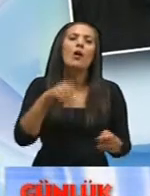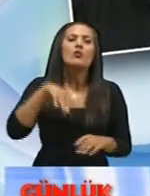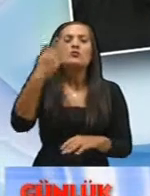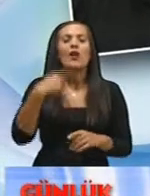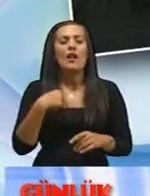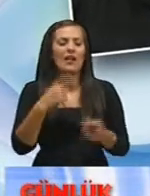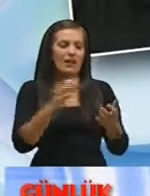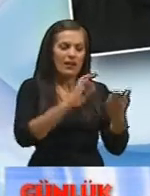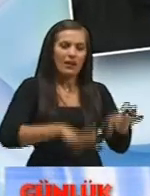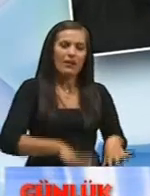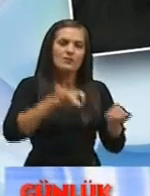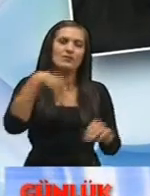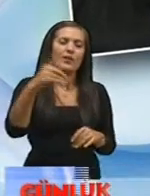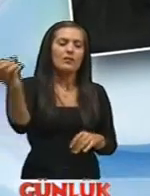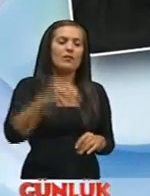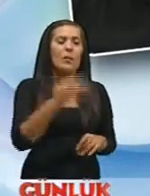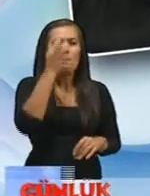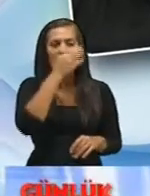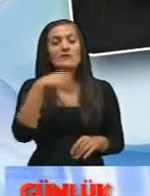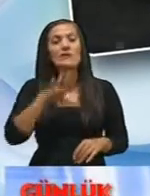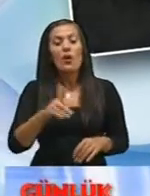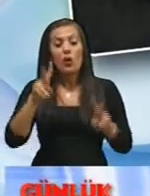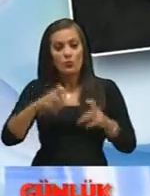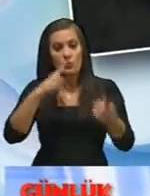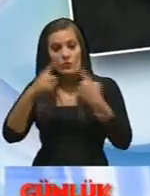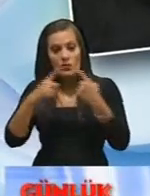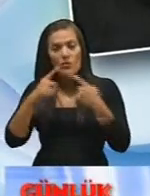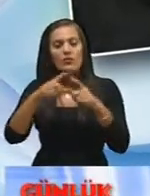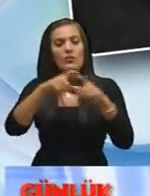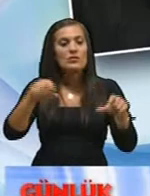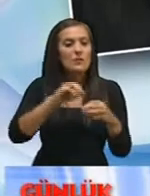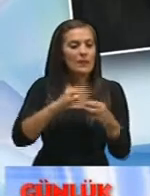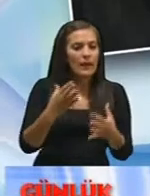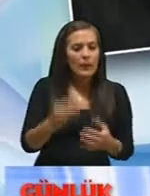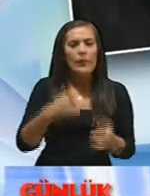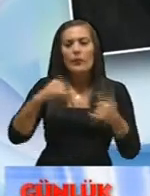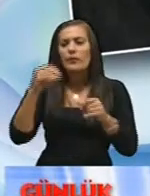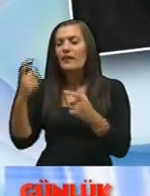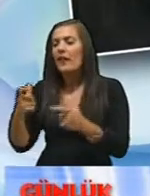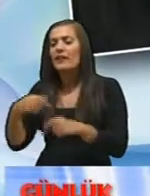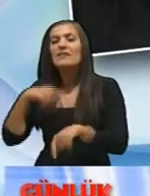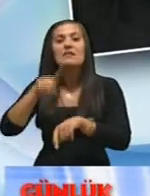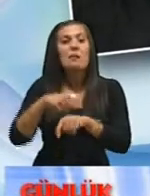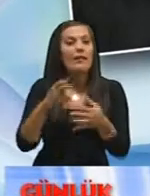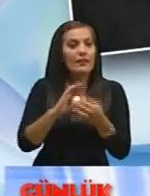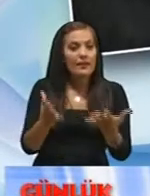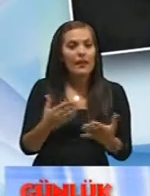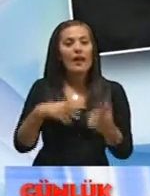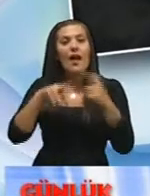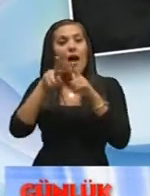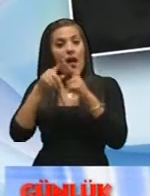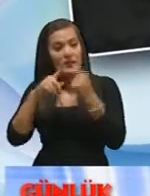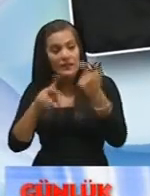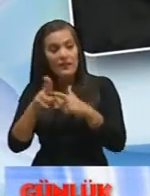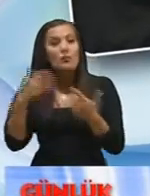bu yok kesinlikle öyle bir şey yok oturup konuşuyorsunuz nasıl konsept ne olacak oyun nerede geçiyor zamanı nedir antik